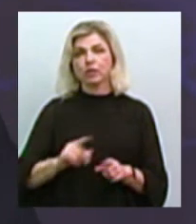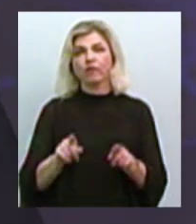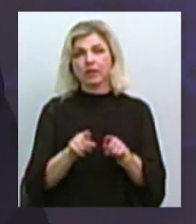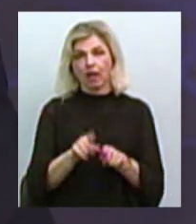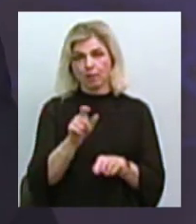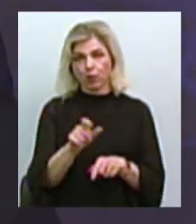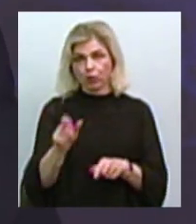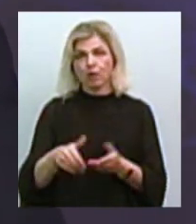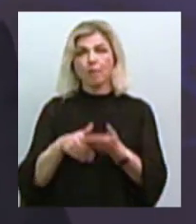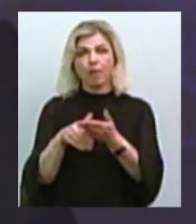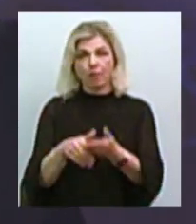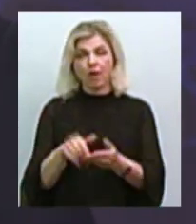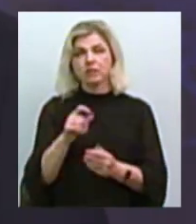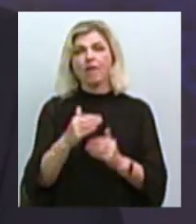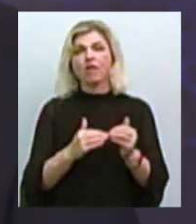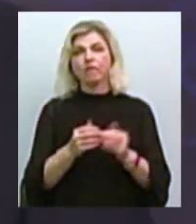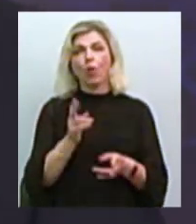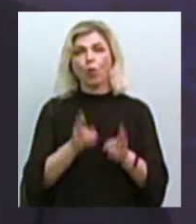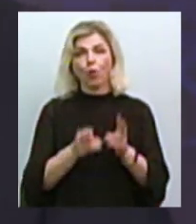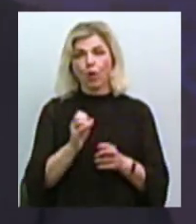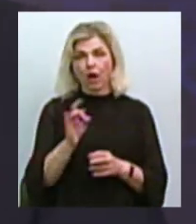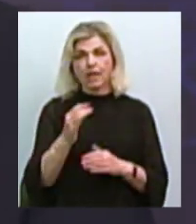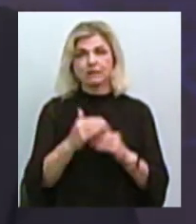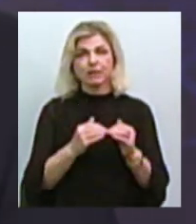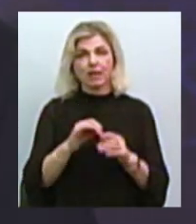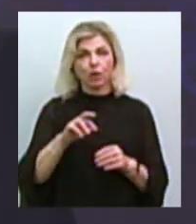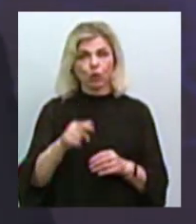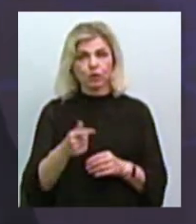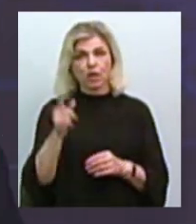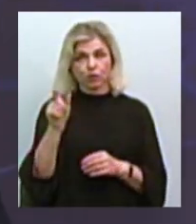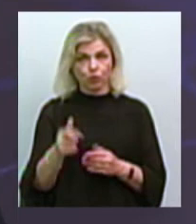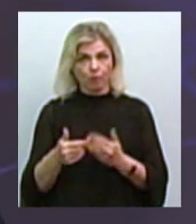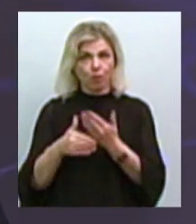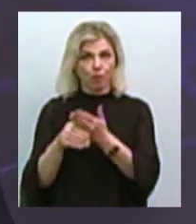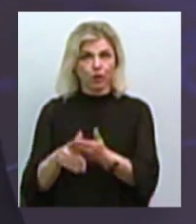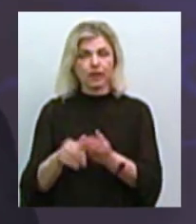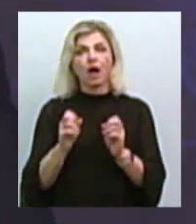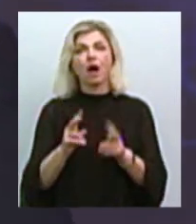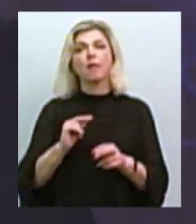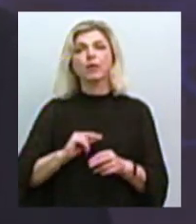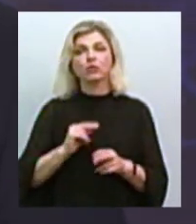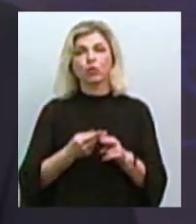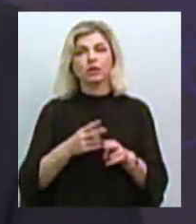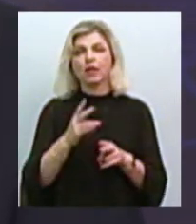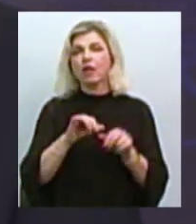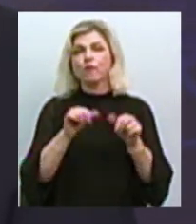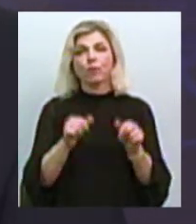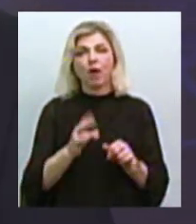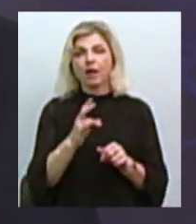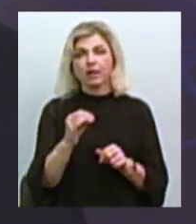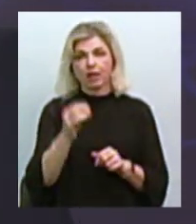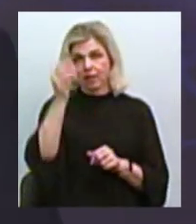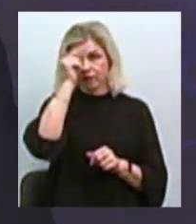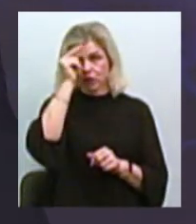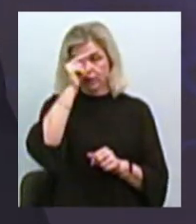надавати допомогу саме за фахом кухар, за спеціальністю. І ми цій людині допомогли. Як працює це неформальне навчання? На сьогодні людина